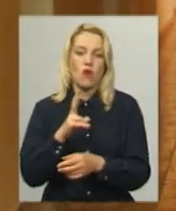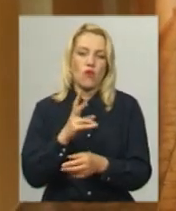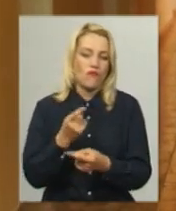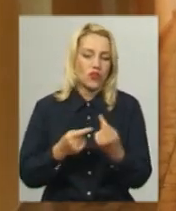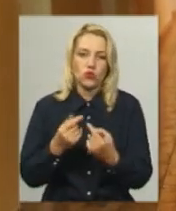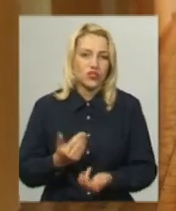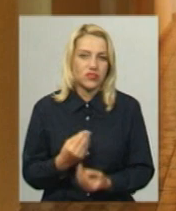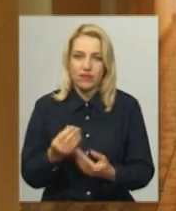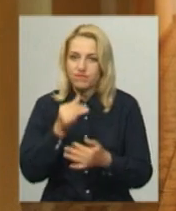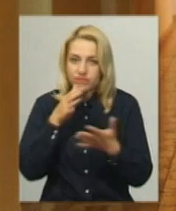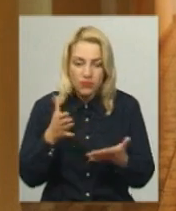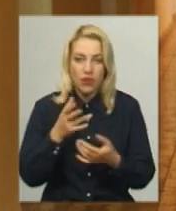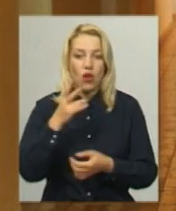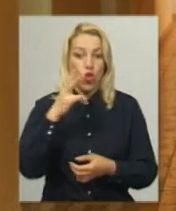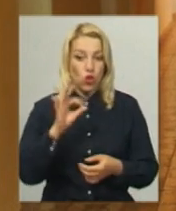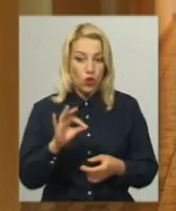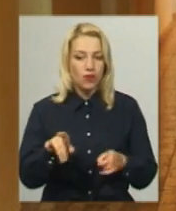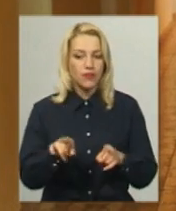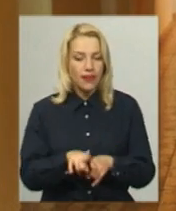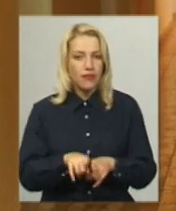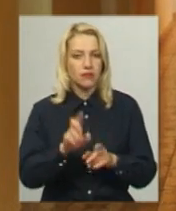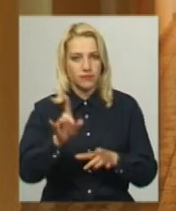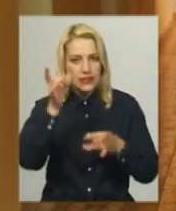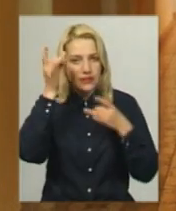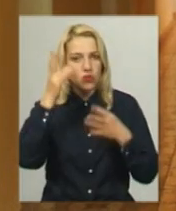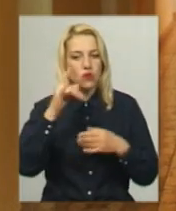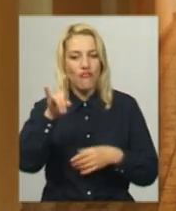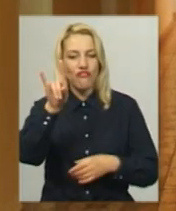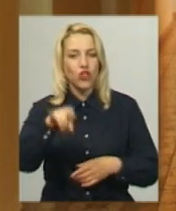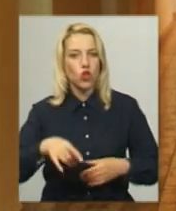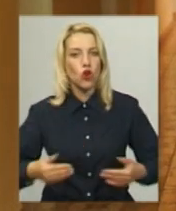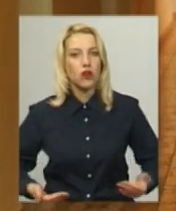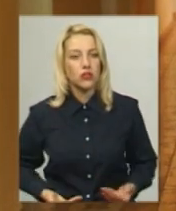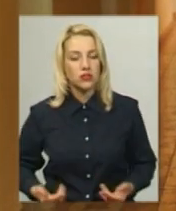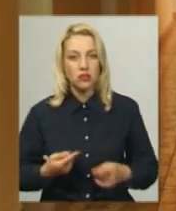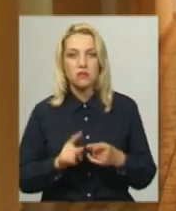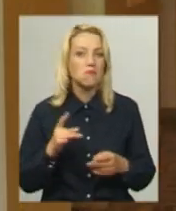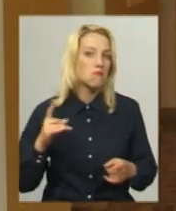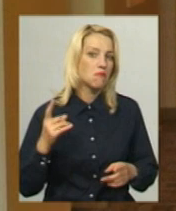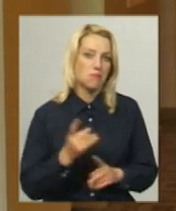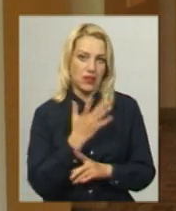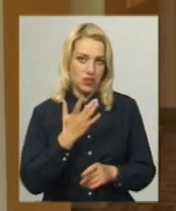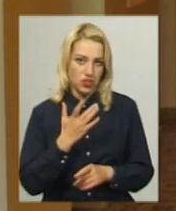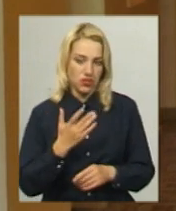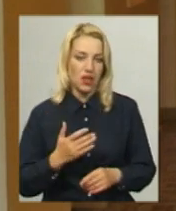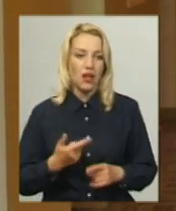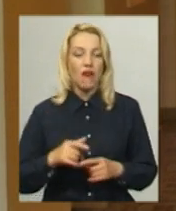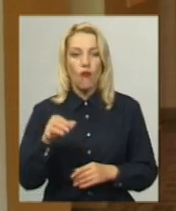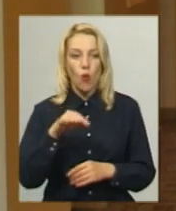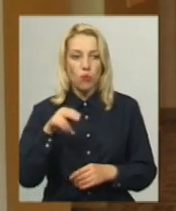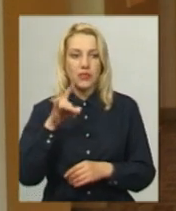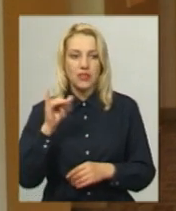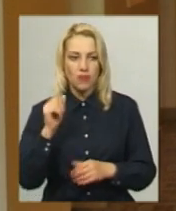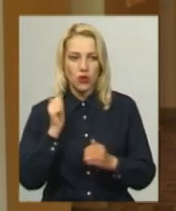важко. Але, в принципі, так цивілізовано в вікні життя, за ці останні роки це перша така дитинка. В області при кожному